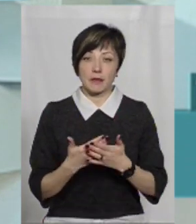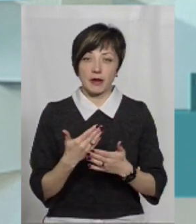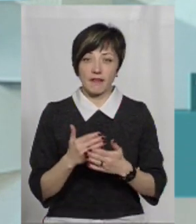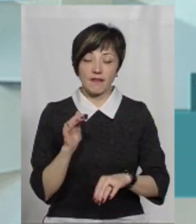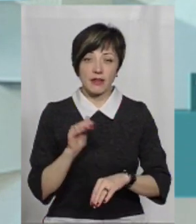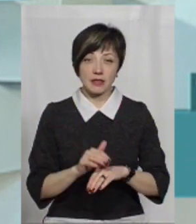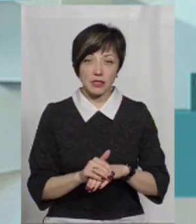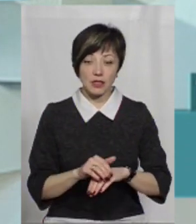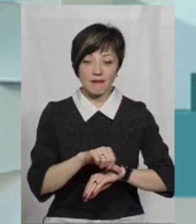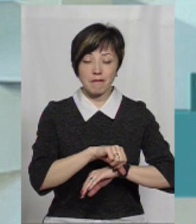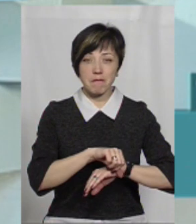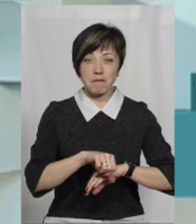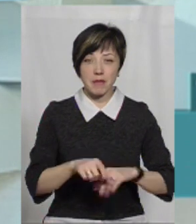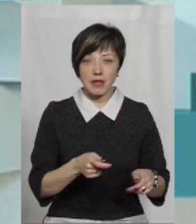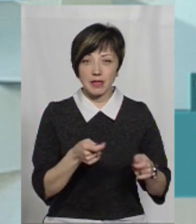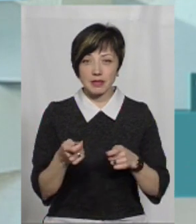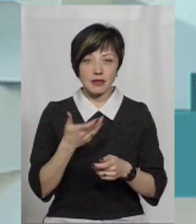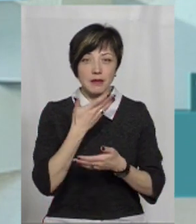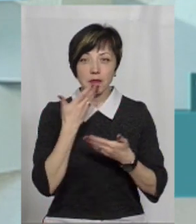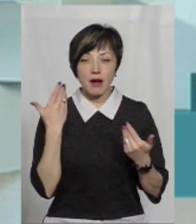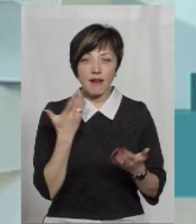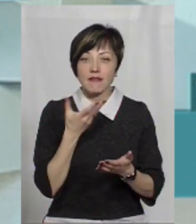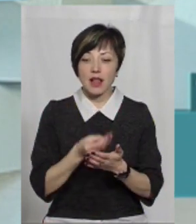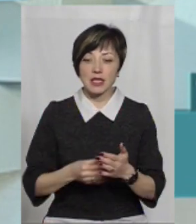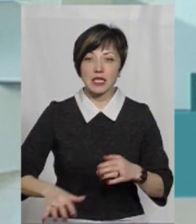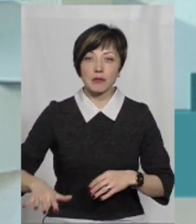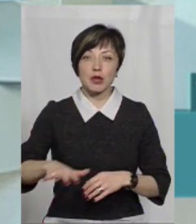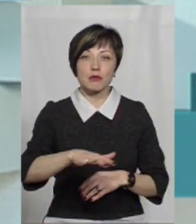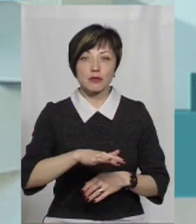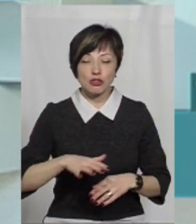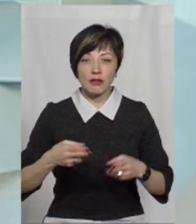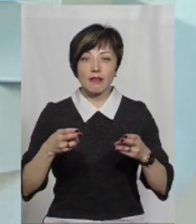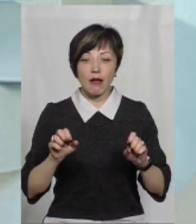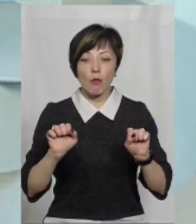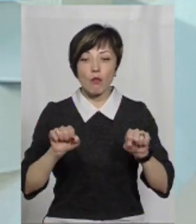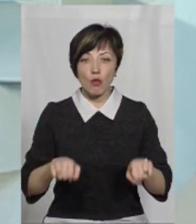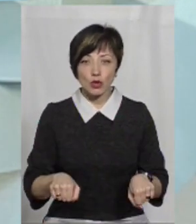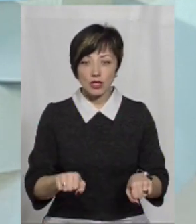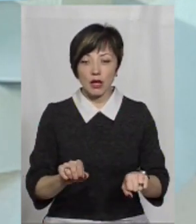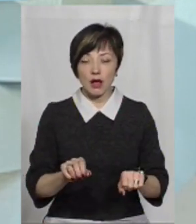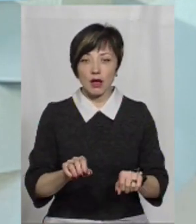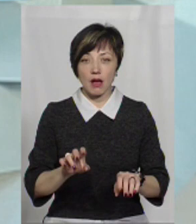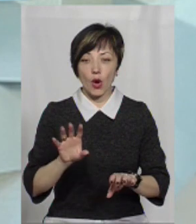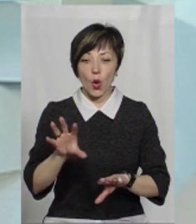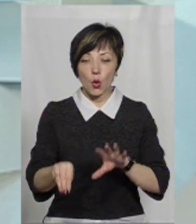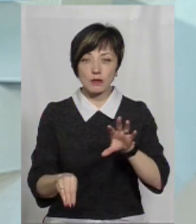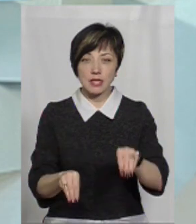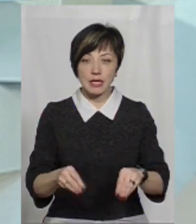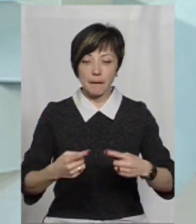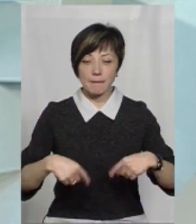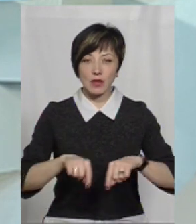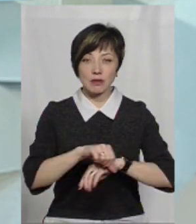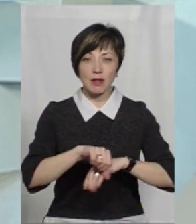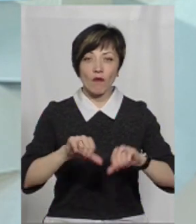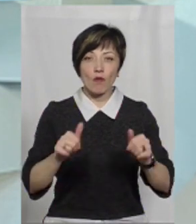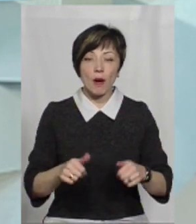фактично відсутні власні території, приміщення, де можливо розмістити підрозділи митного оформлення,